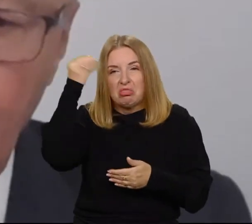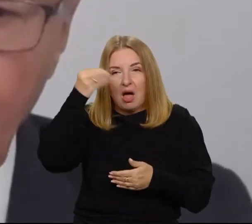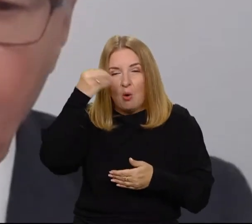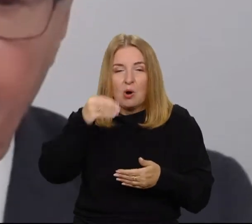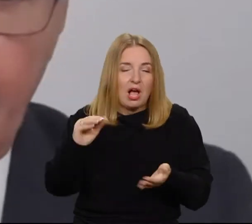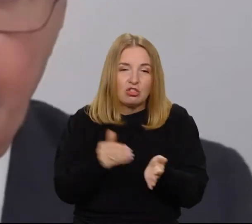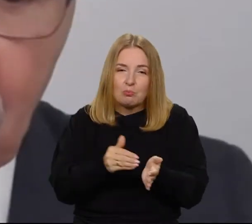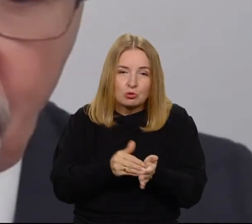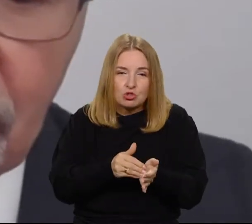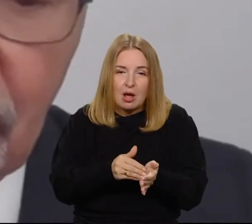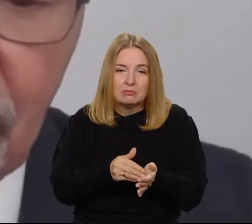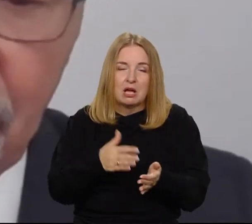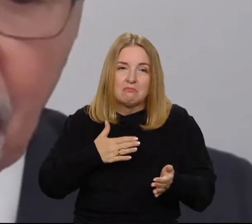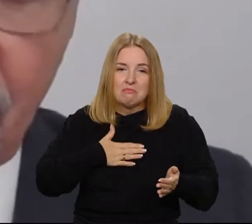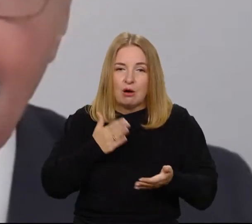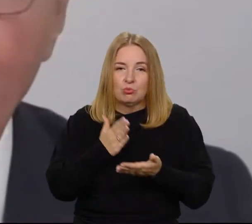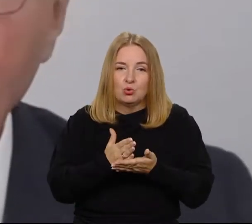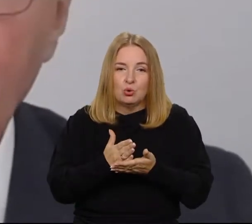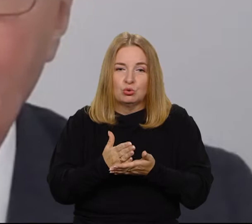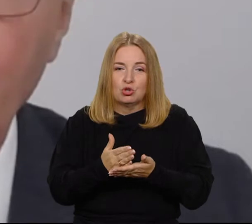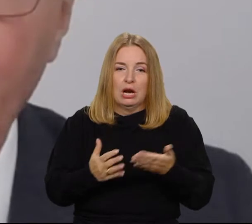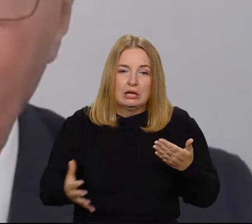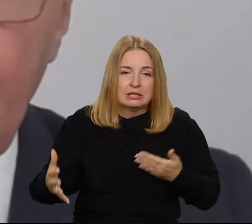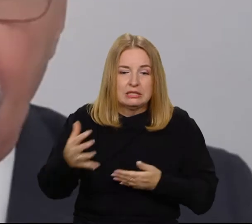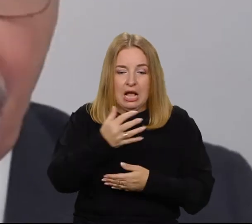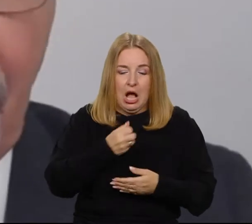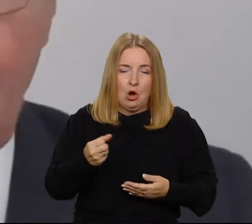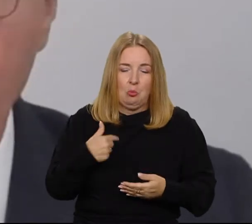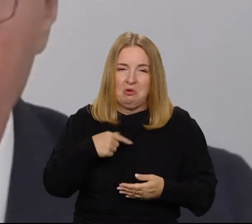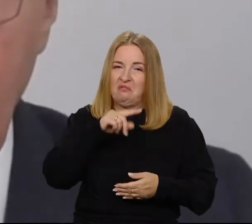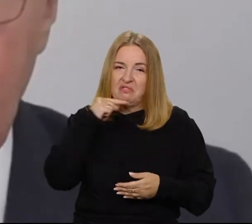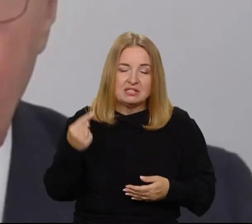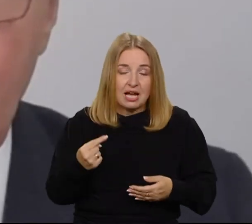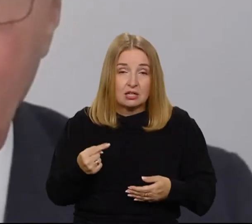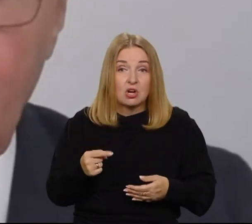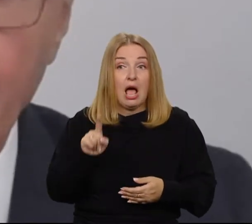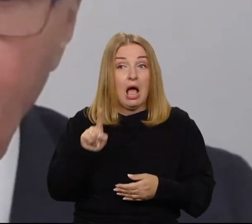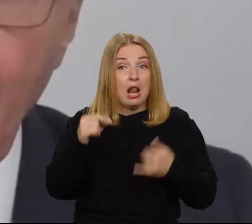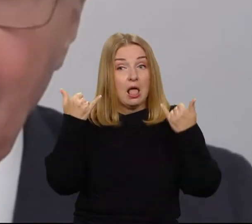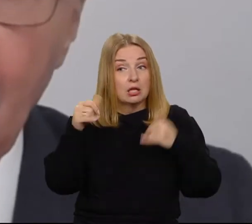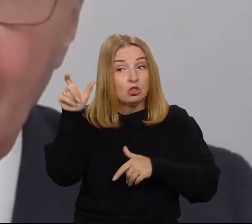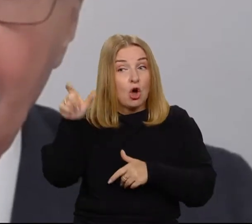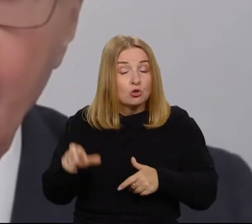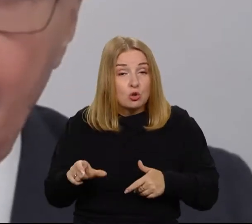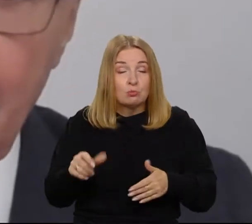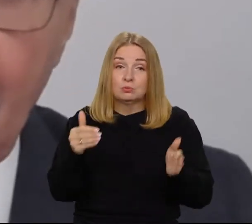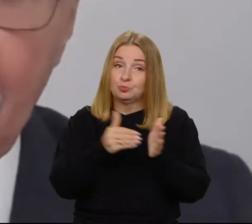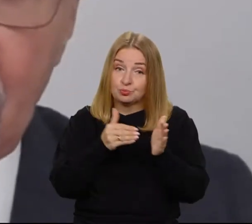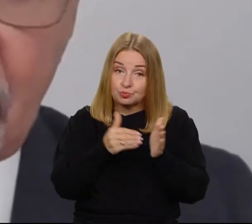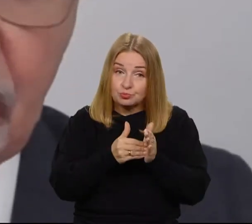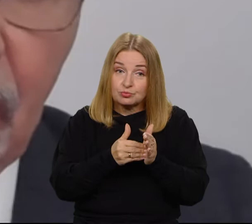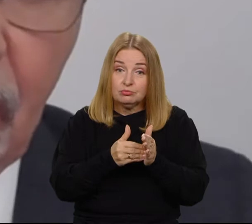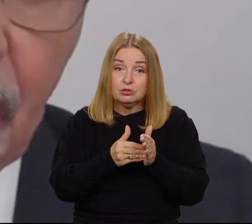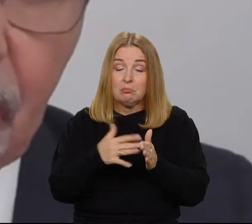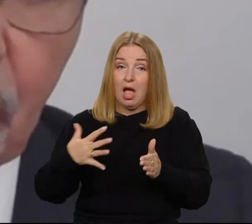tam odpowiedni poziom bytowania i to mnie zadowala. A będą też tacy, którzy powiedzą, no mamy jednak głębsze